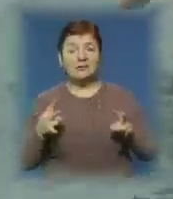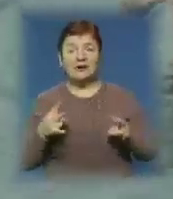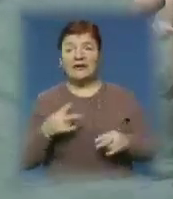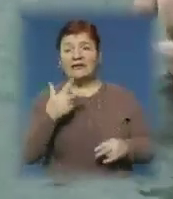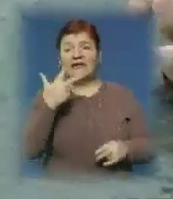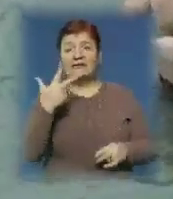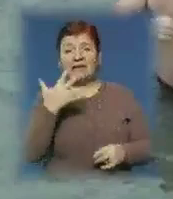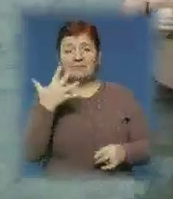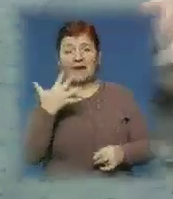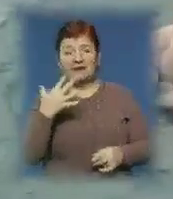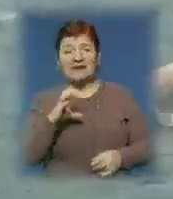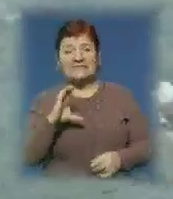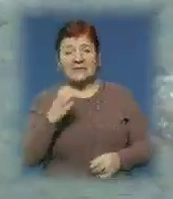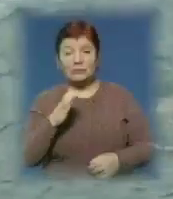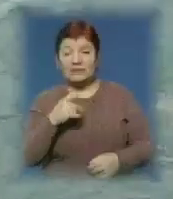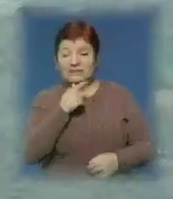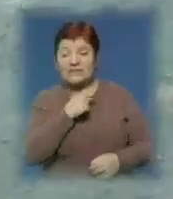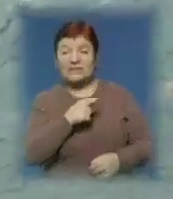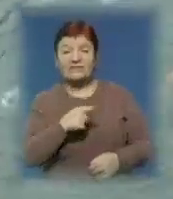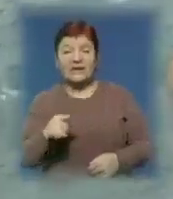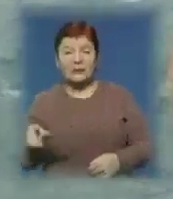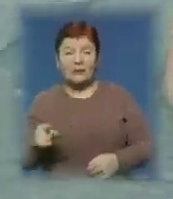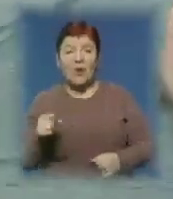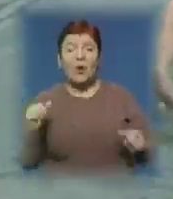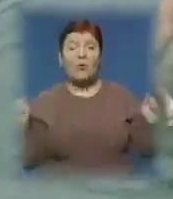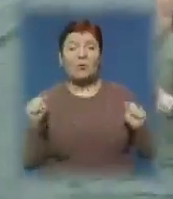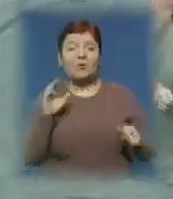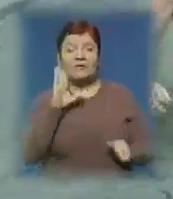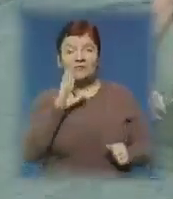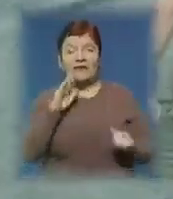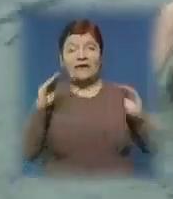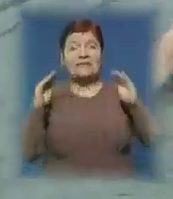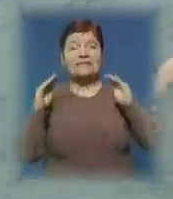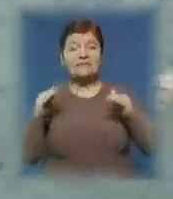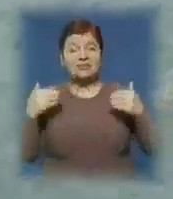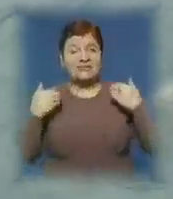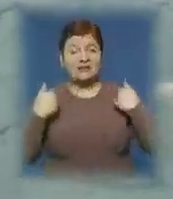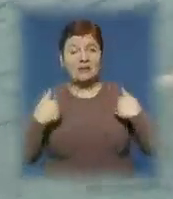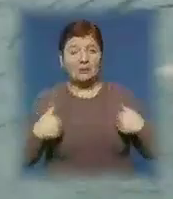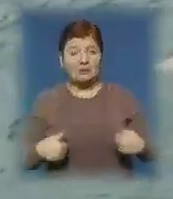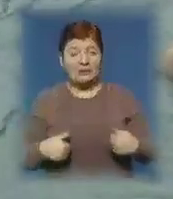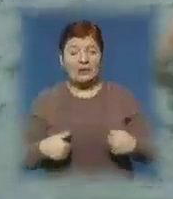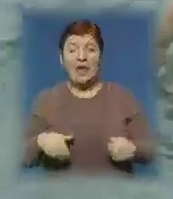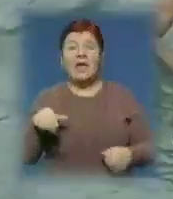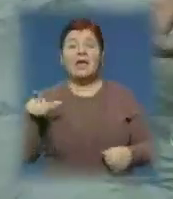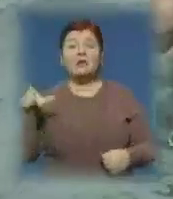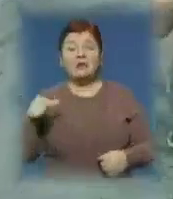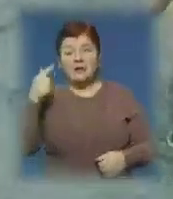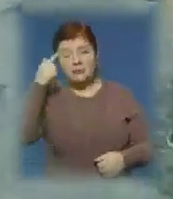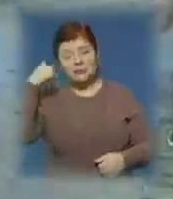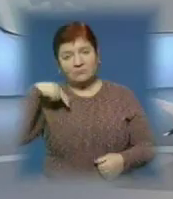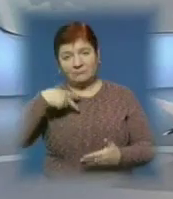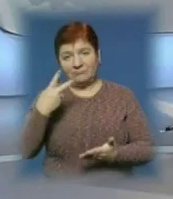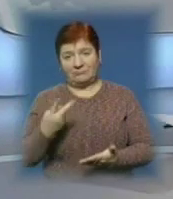на 3-5 секунд. Адже за тривалого перебування у холодній воді знижується температура тіла, і людина може втратити свідомість.